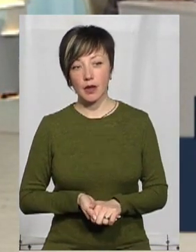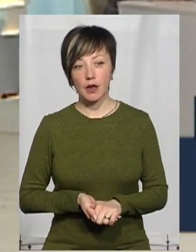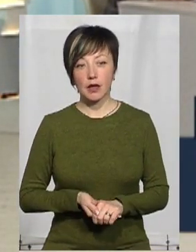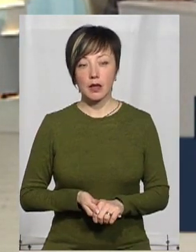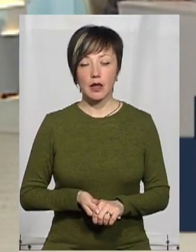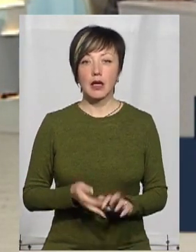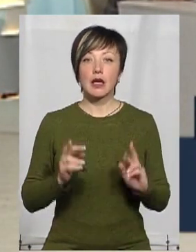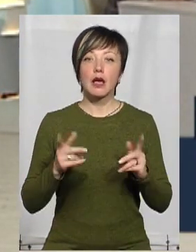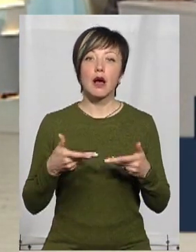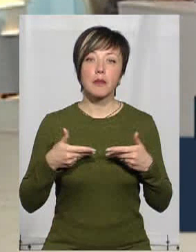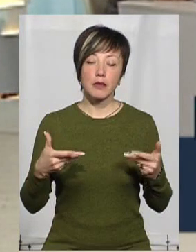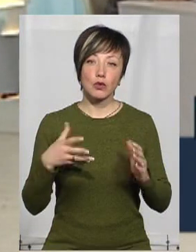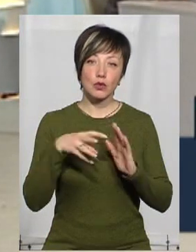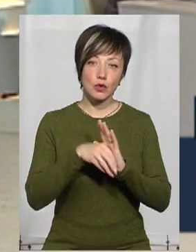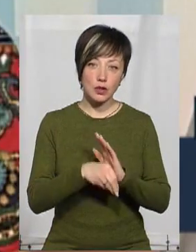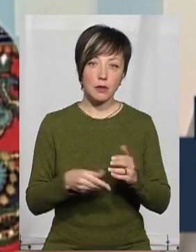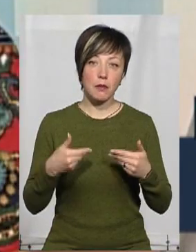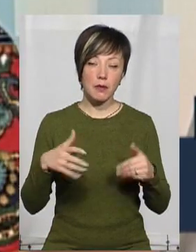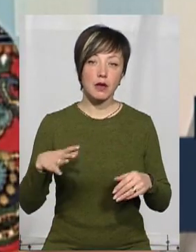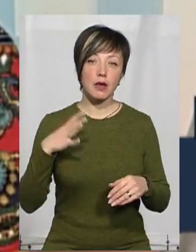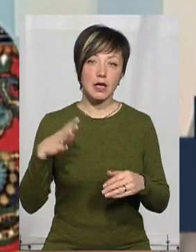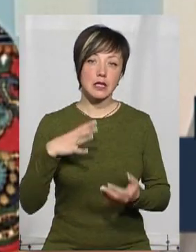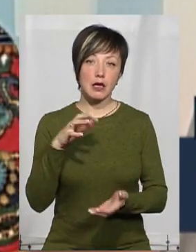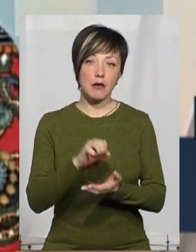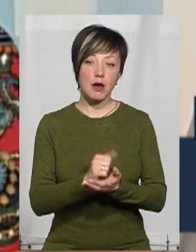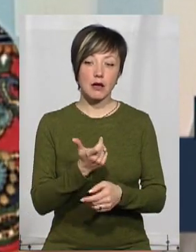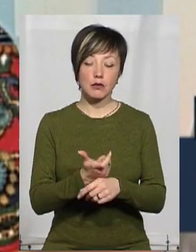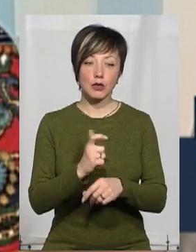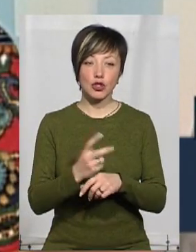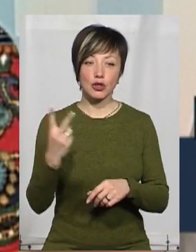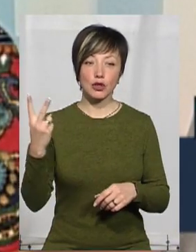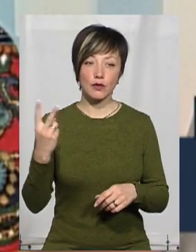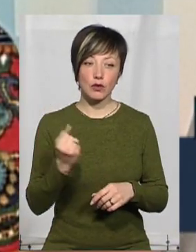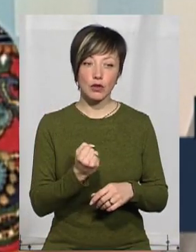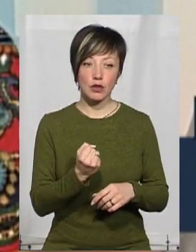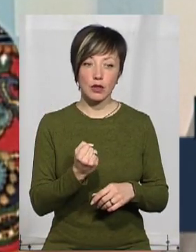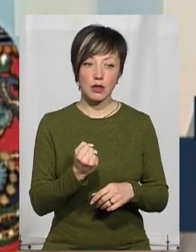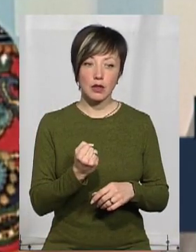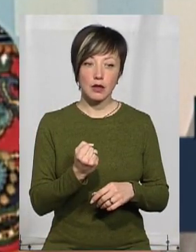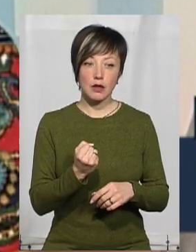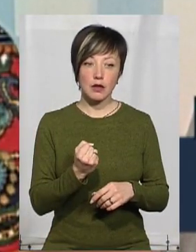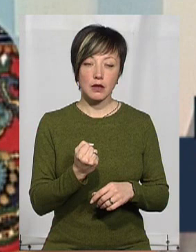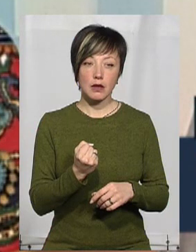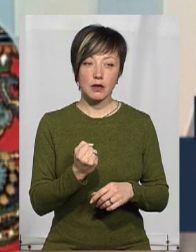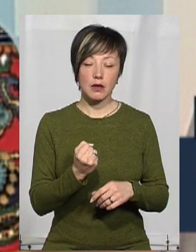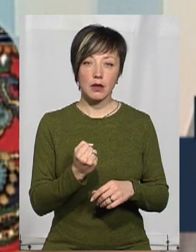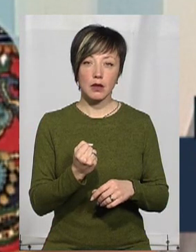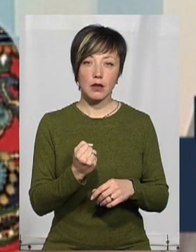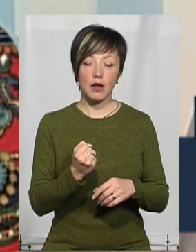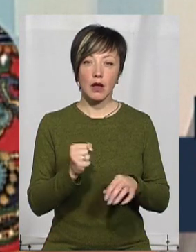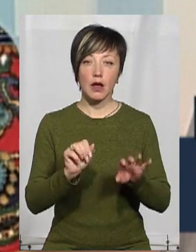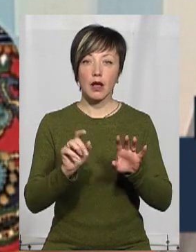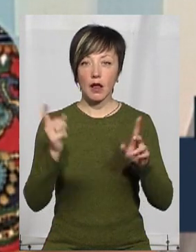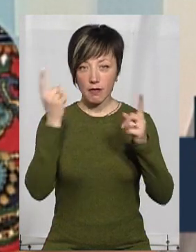Як ми долучилися? Ми займалися, ну, вже більше двох неділ, як це все до нас прийшло, ми займаємося розповсюдженням